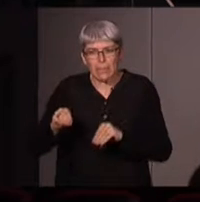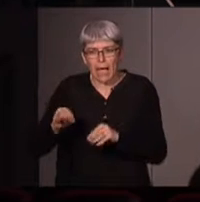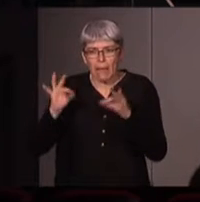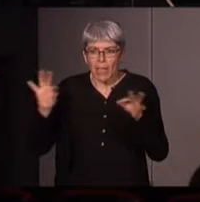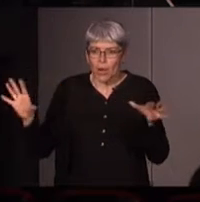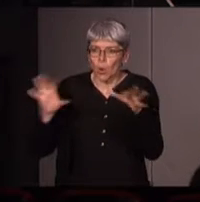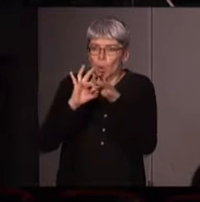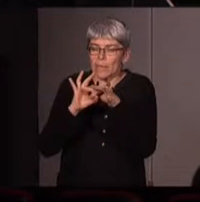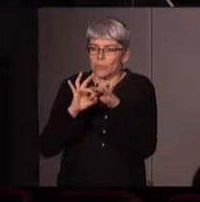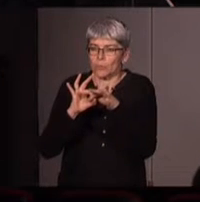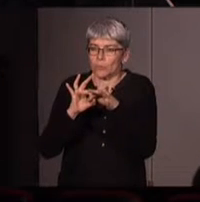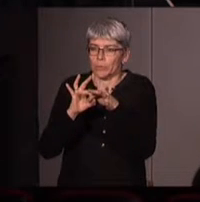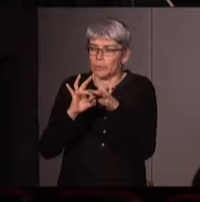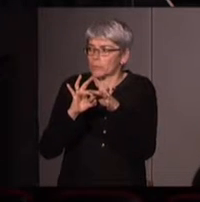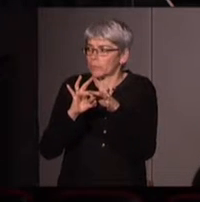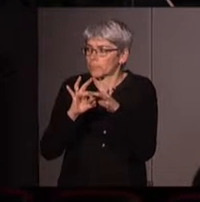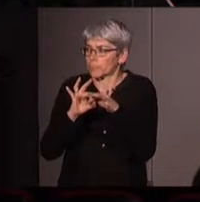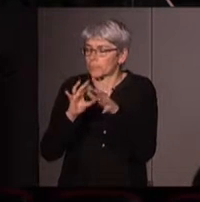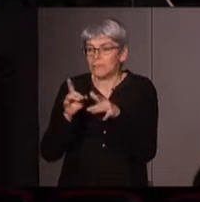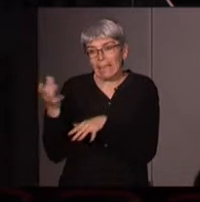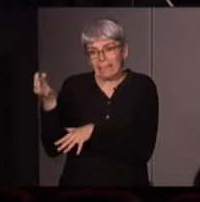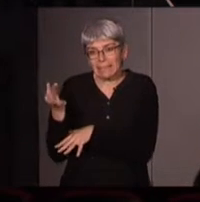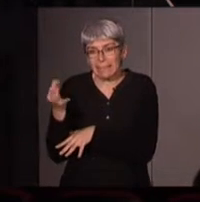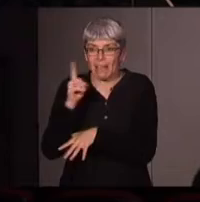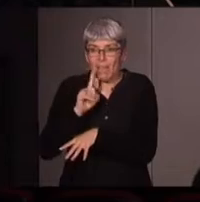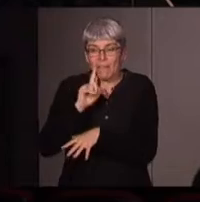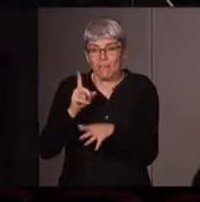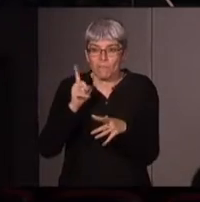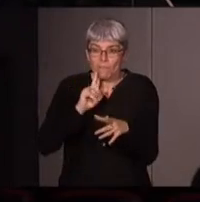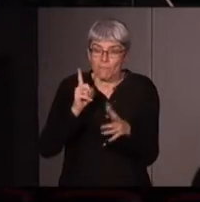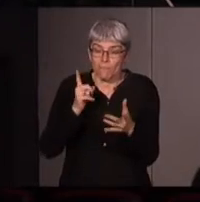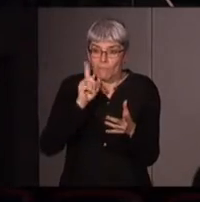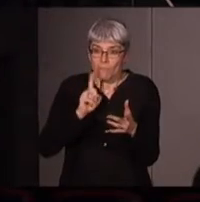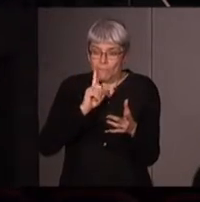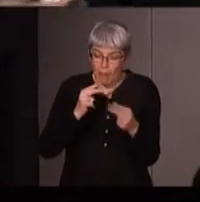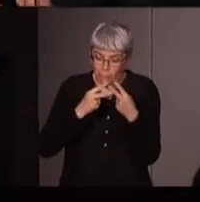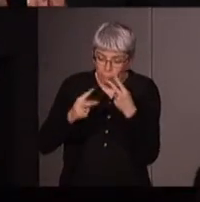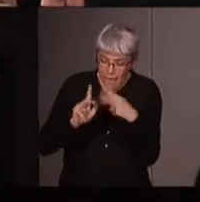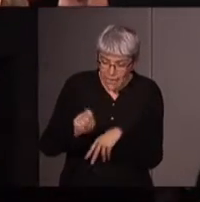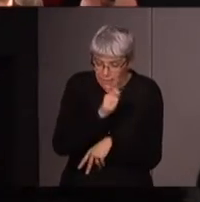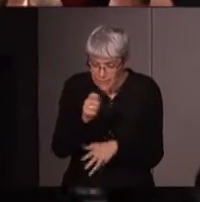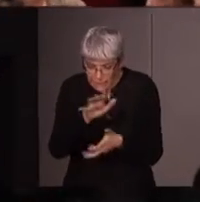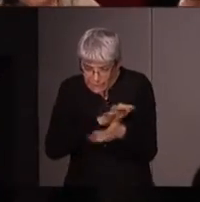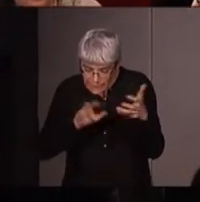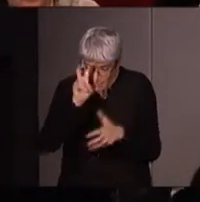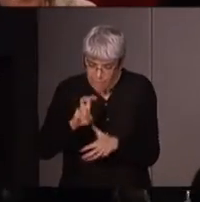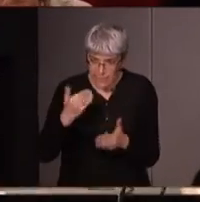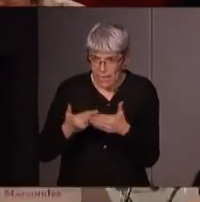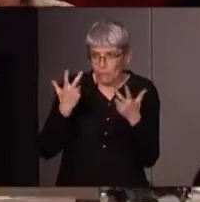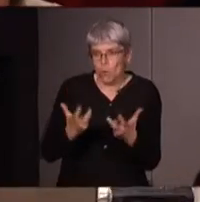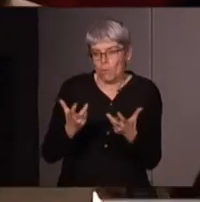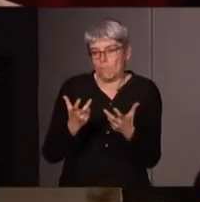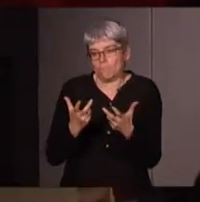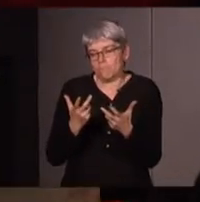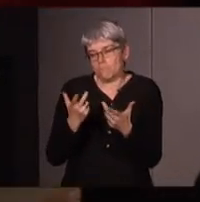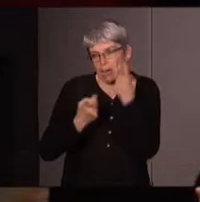le rapport qu'elle postule concernant les femmes vis-à-vis de la nature ou de la crise écologique plus largement. Mais avant